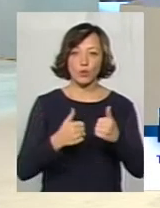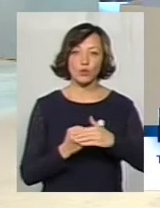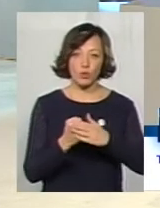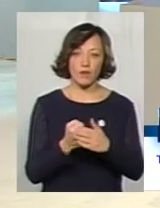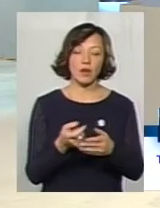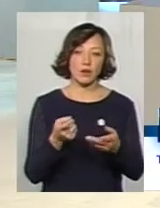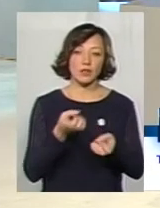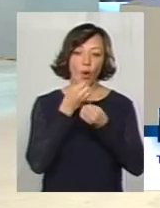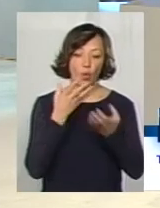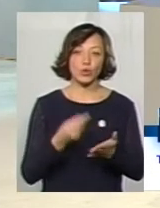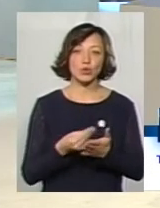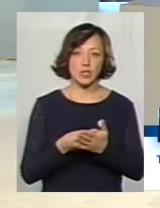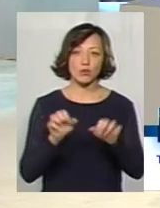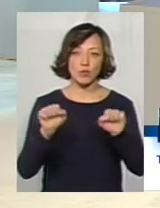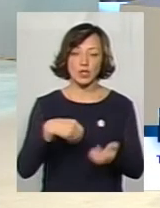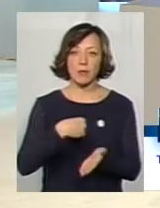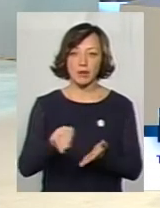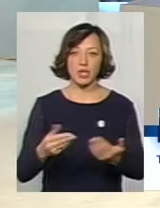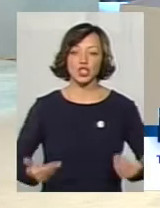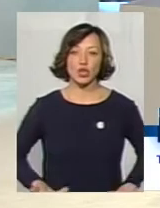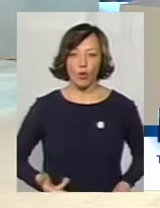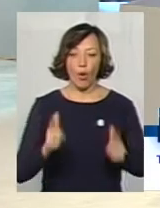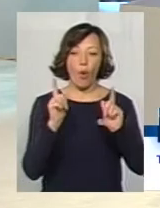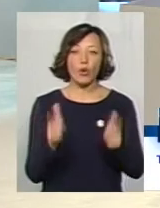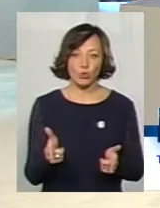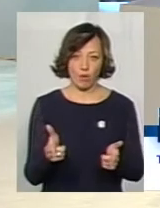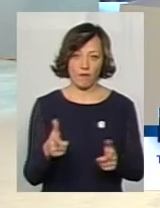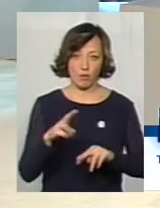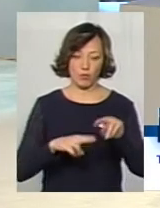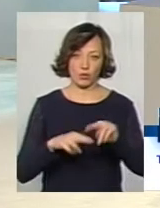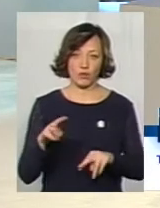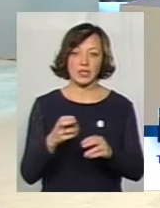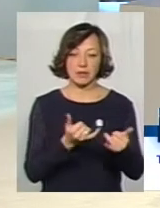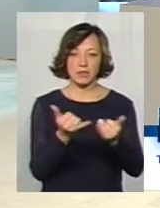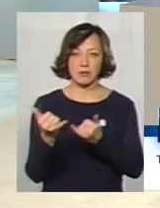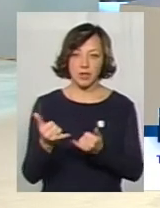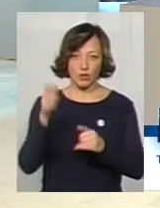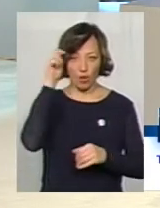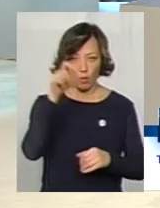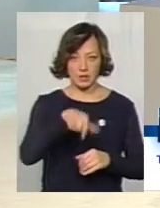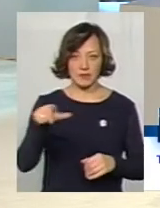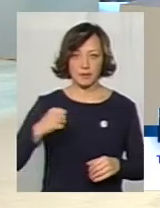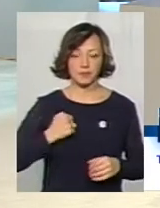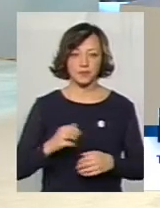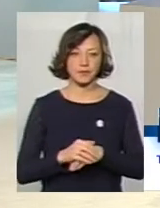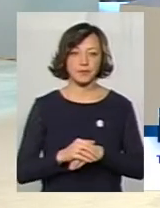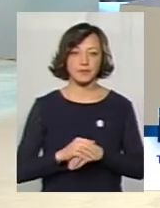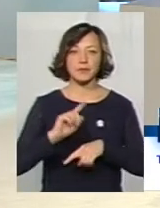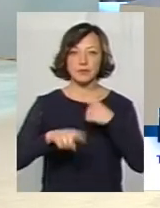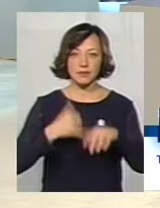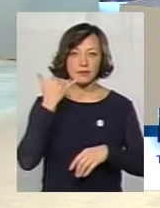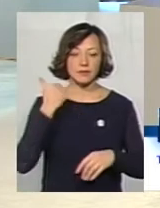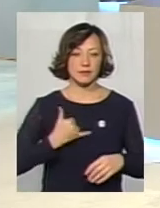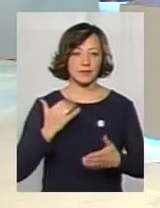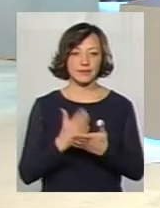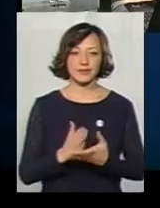то доволі таки за хорошу ціну можна придбати житло, вже готове житло і знову таки забезпечувати хлопців. Прошу наступний телефонний